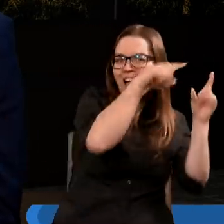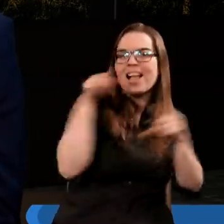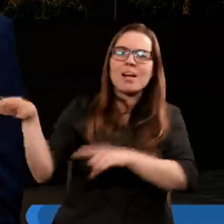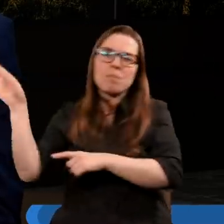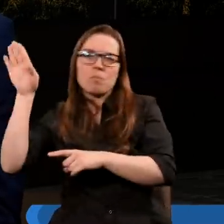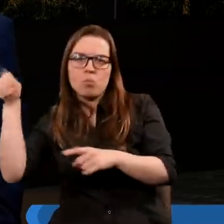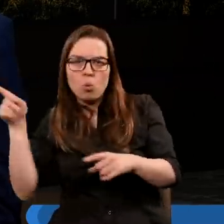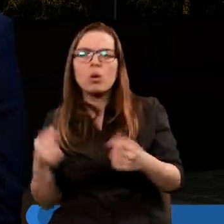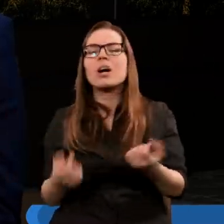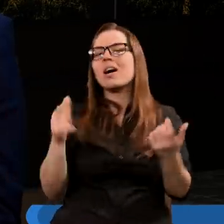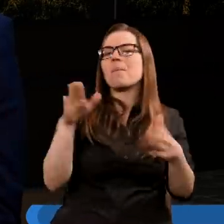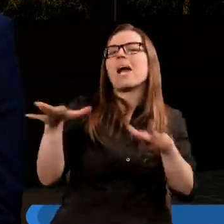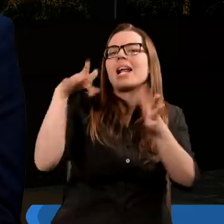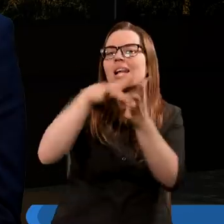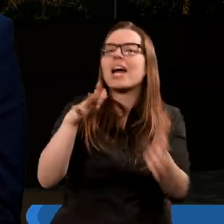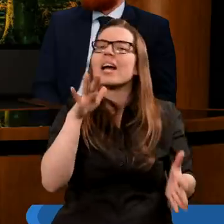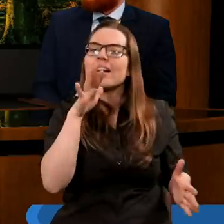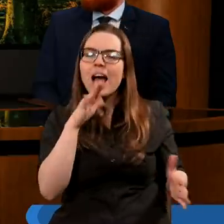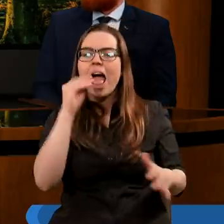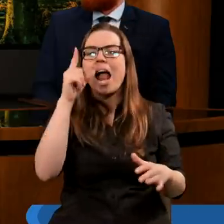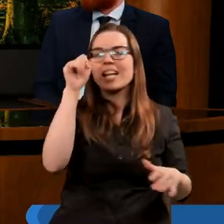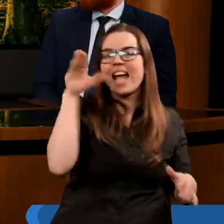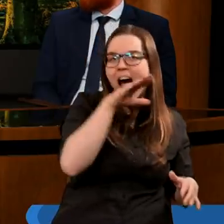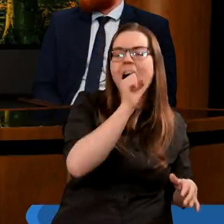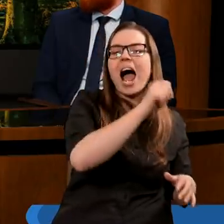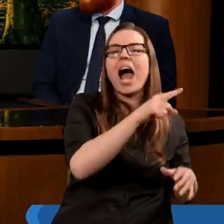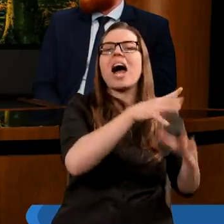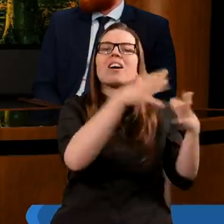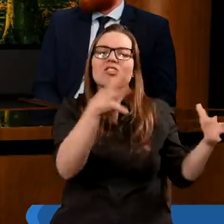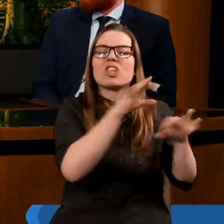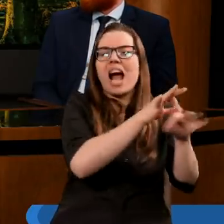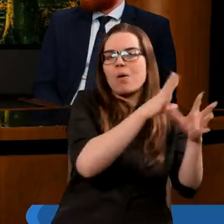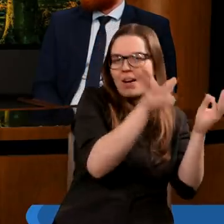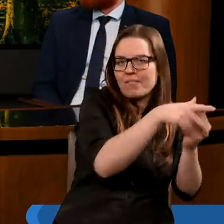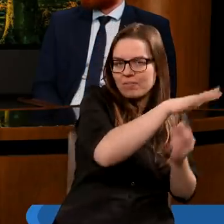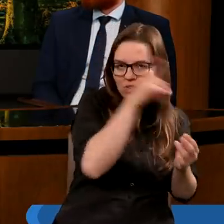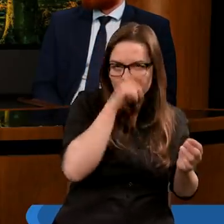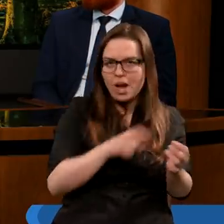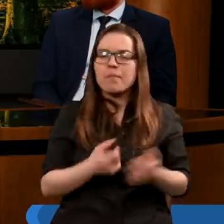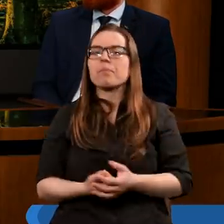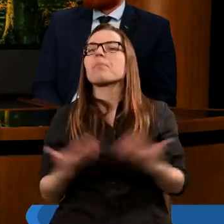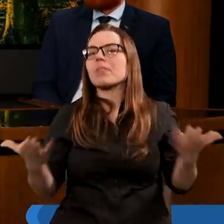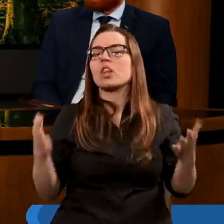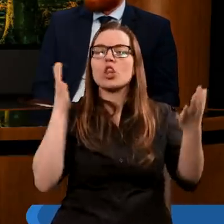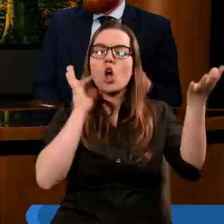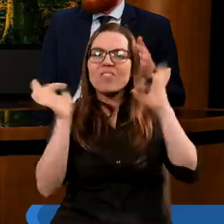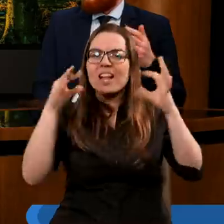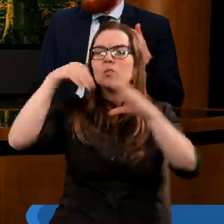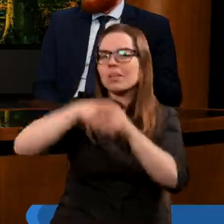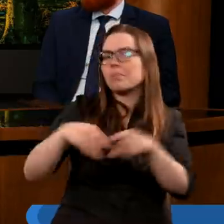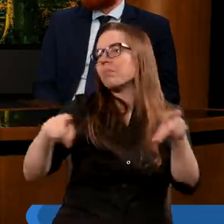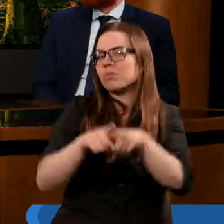miały miejsce w Izraelu, tak? Między Eliaszem a prorokami Bala. I tam również dowiadujemy się o tym, że